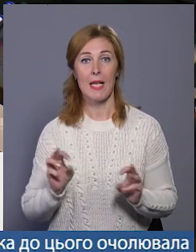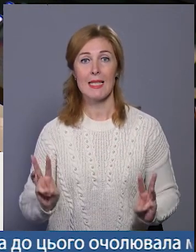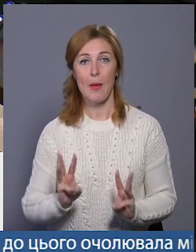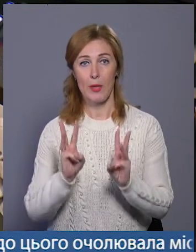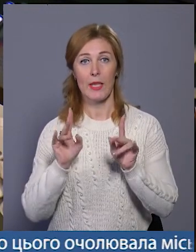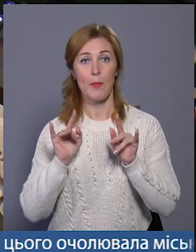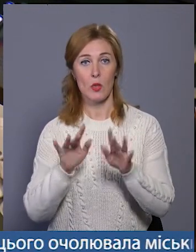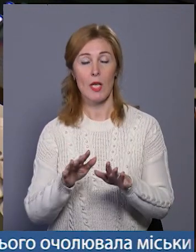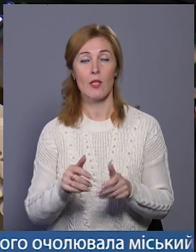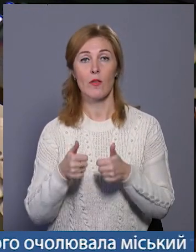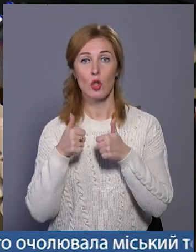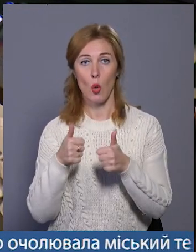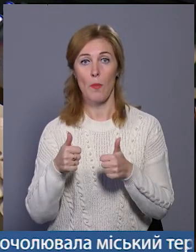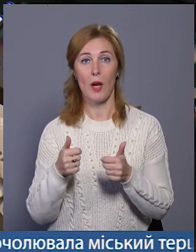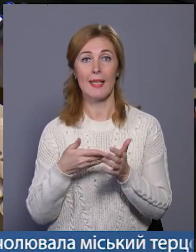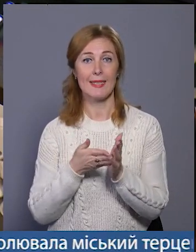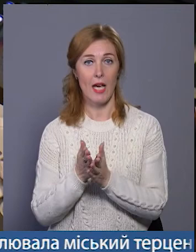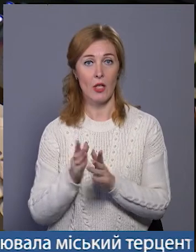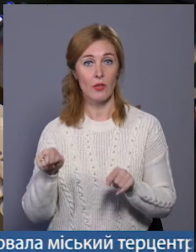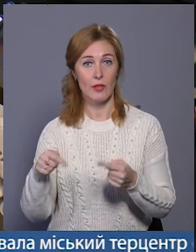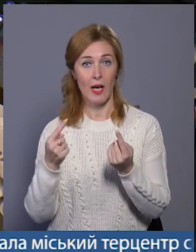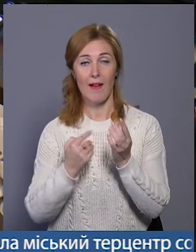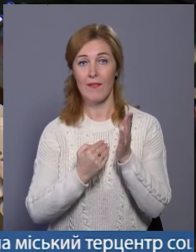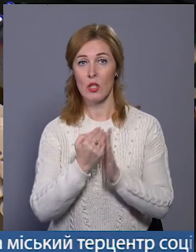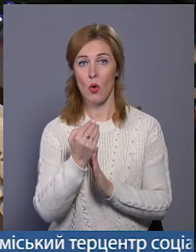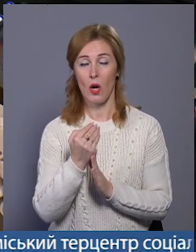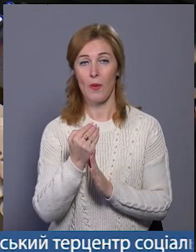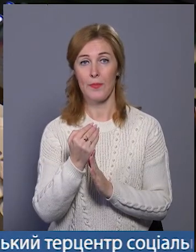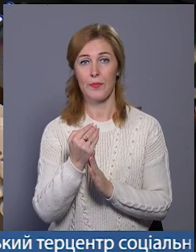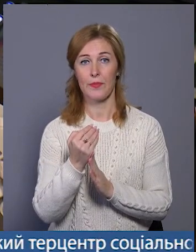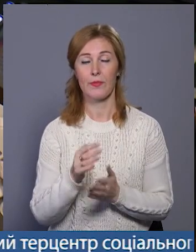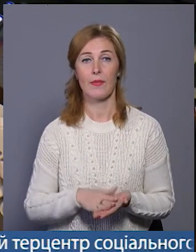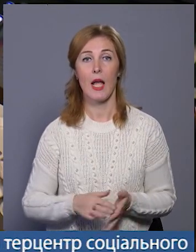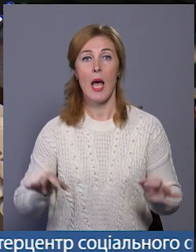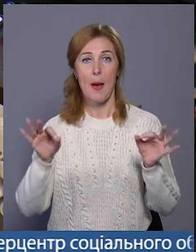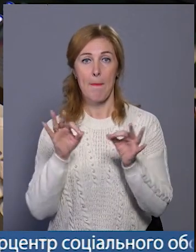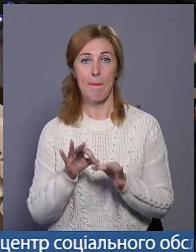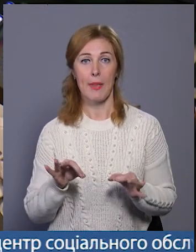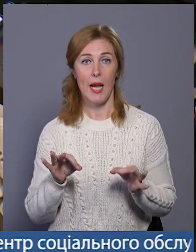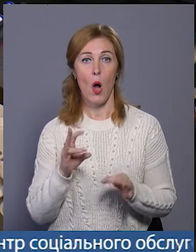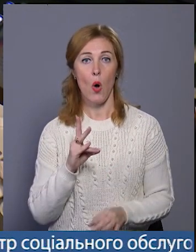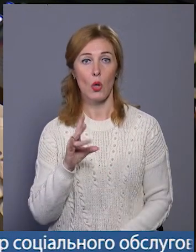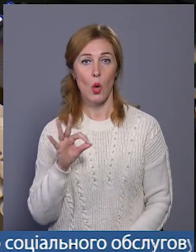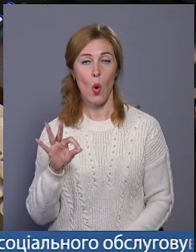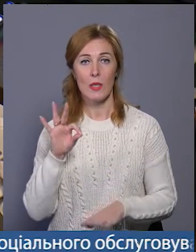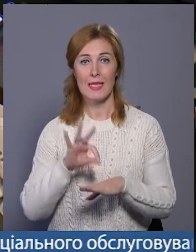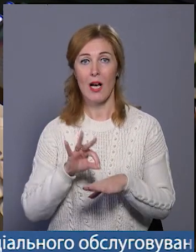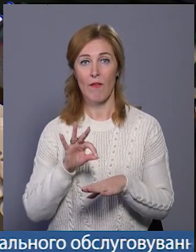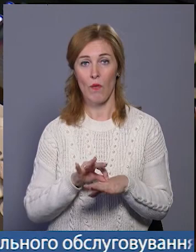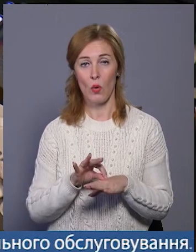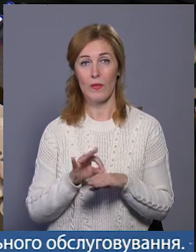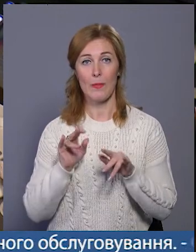доброякісних еластичність буде висока, при онкозахворюваннях, при